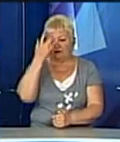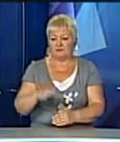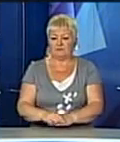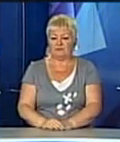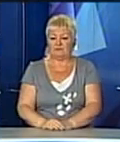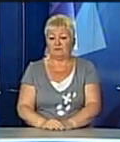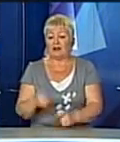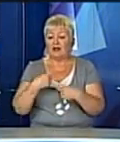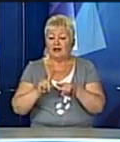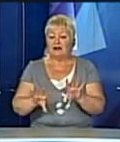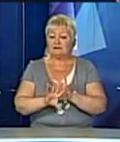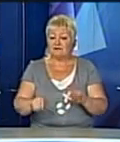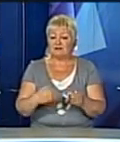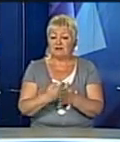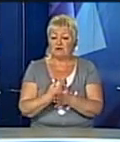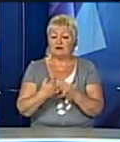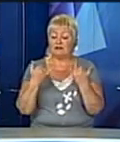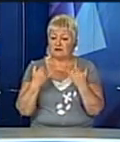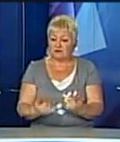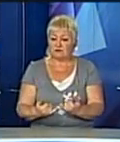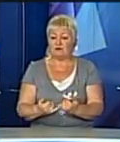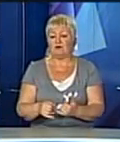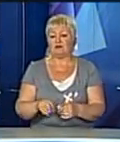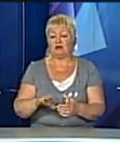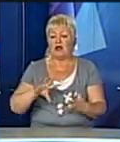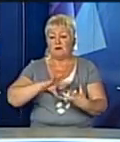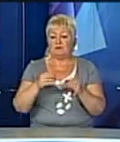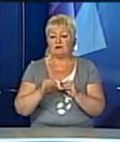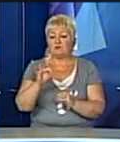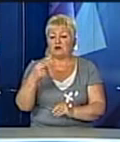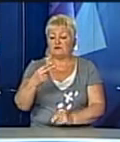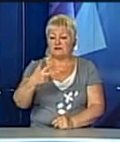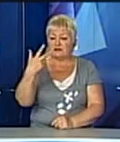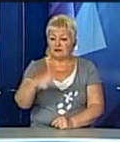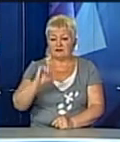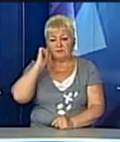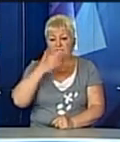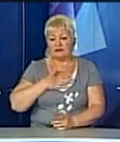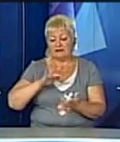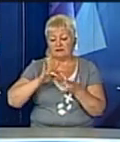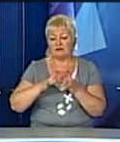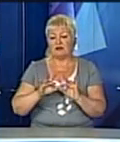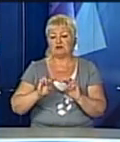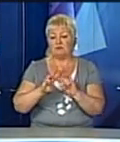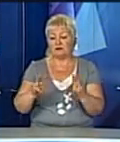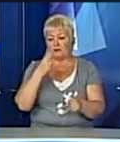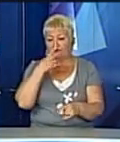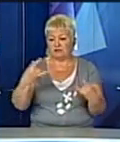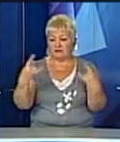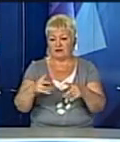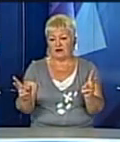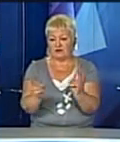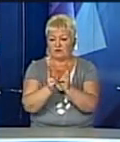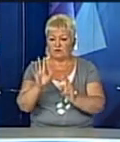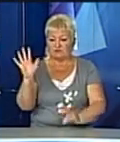Що ж, на цьому я з вами прощаюсь до 20.30. Тоді підсумуємо день. Пам'ятайте про наш інтернет-портал lviv.tv.